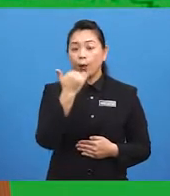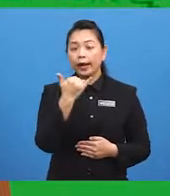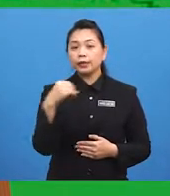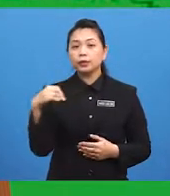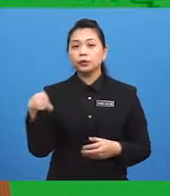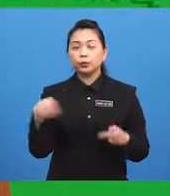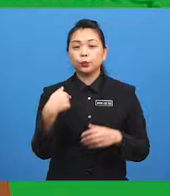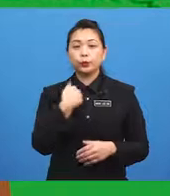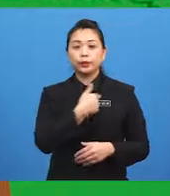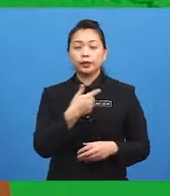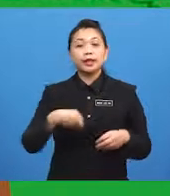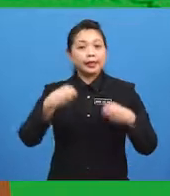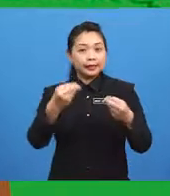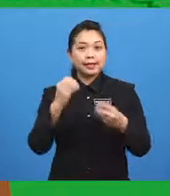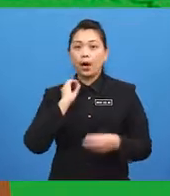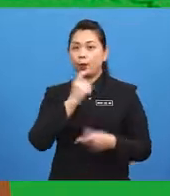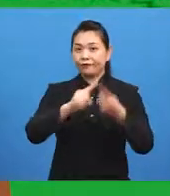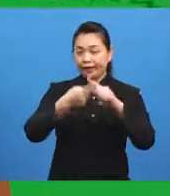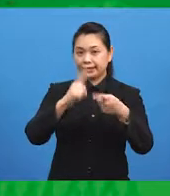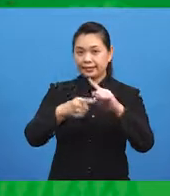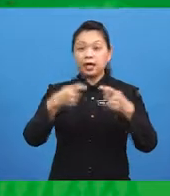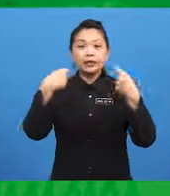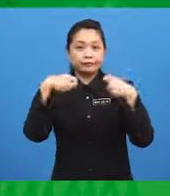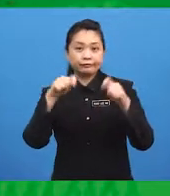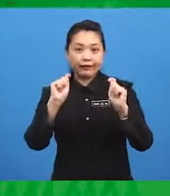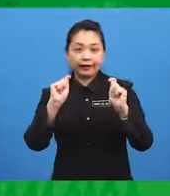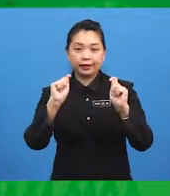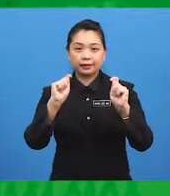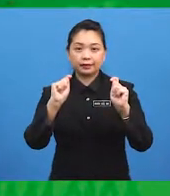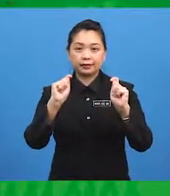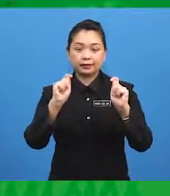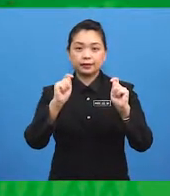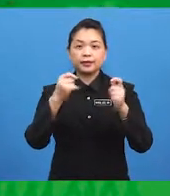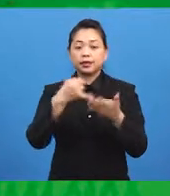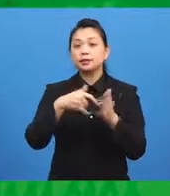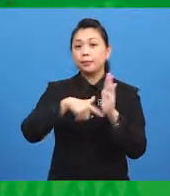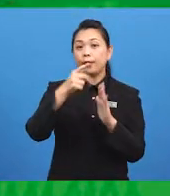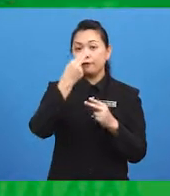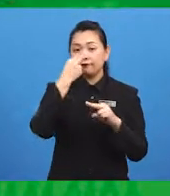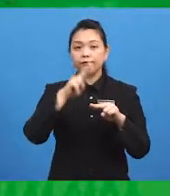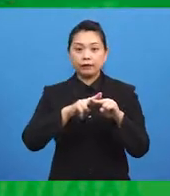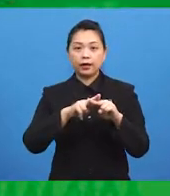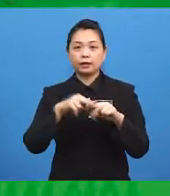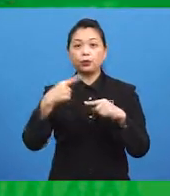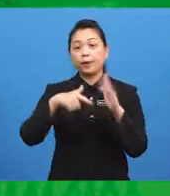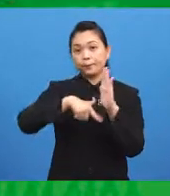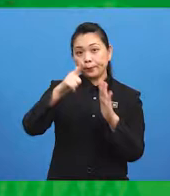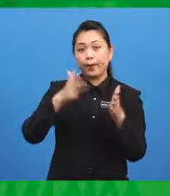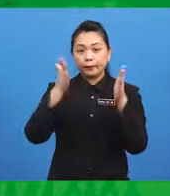let... friends... ...try to find it first? Oh, yes. It's more fun... ...with more people.